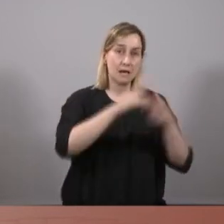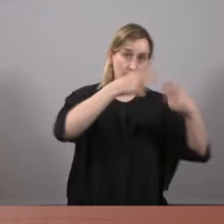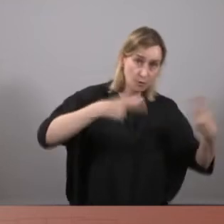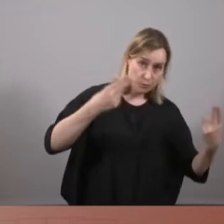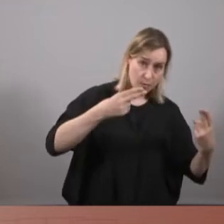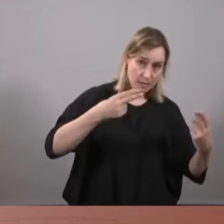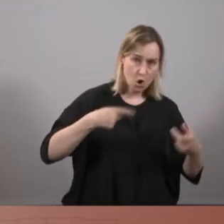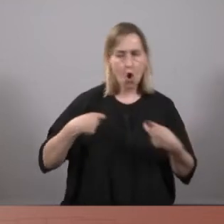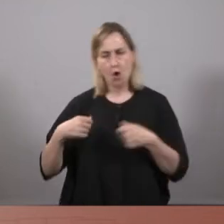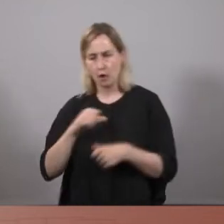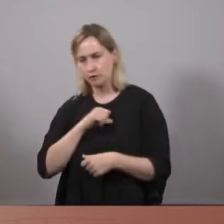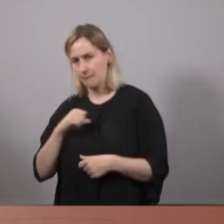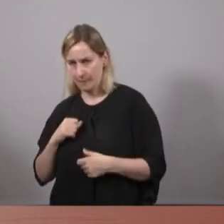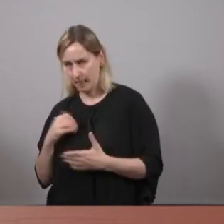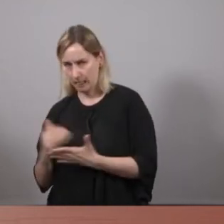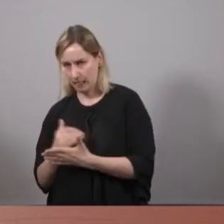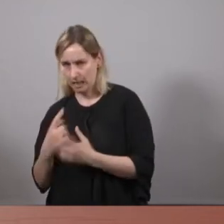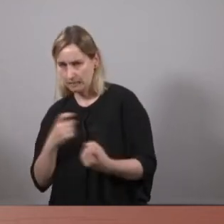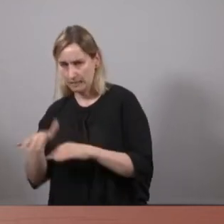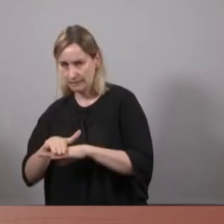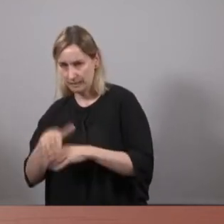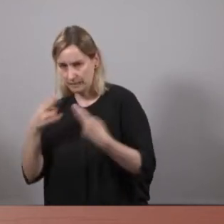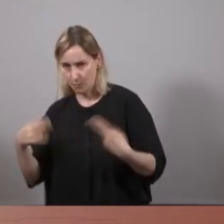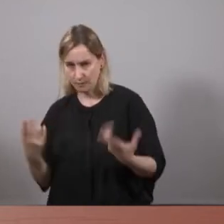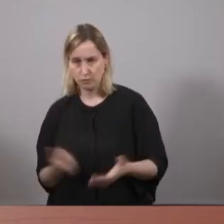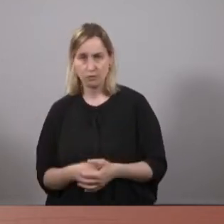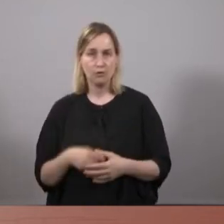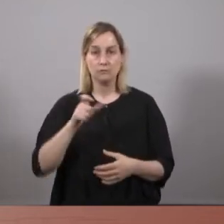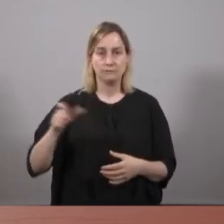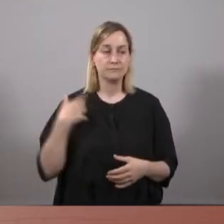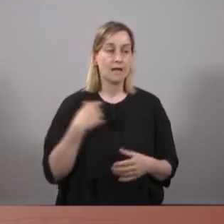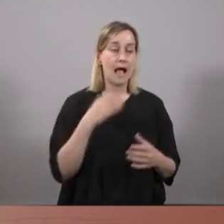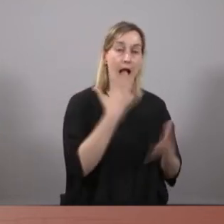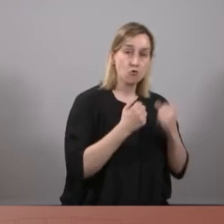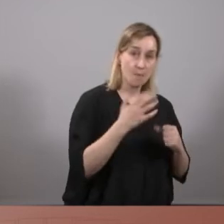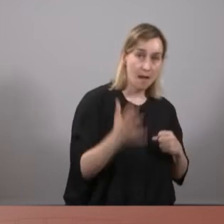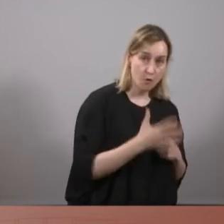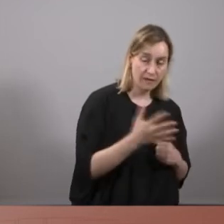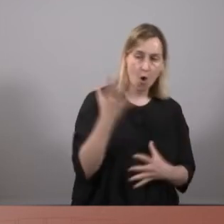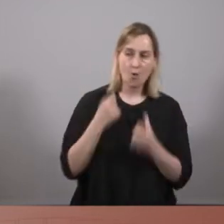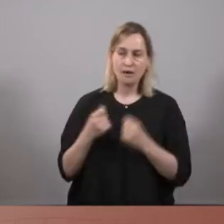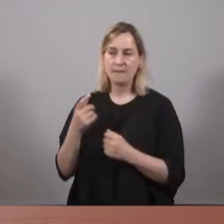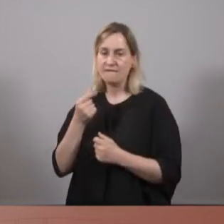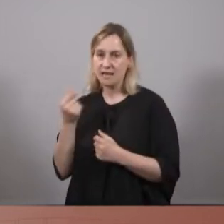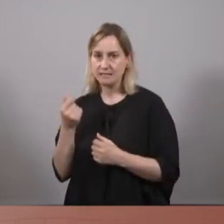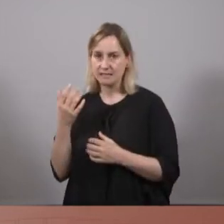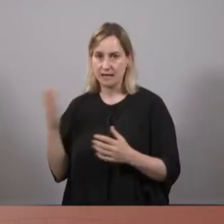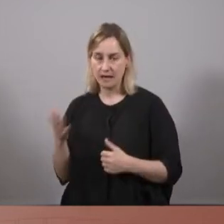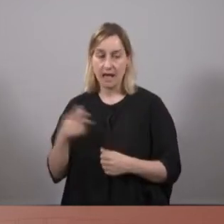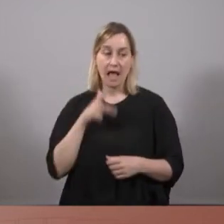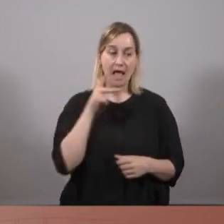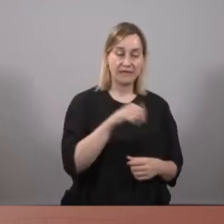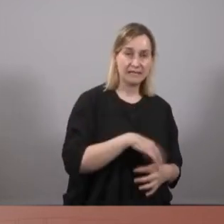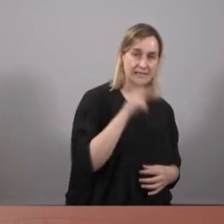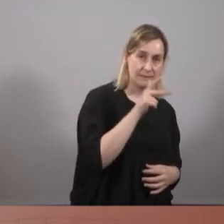privat amb les necessitats bàsiques de la població? Economia productiva o economia financera i especulativa? Drets civils i